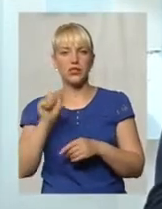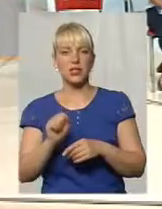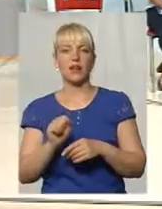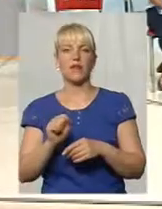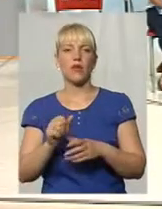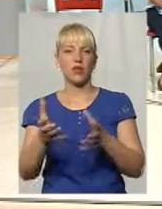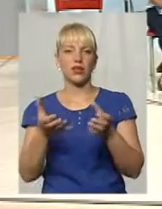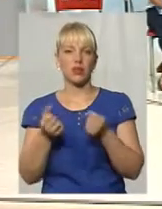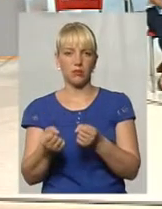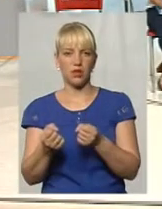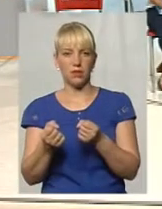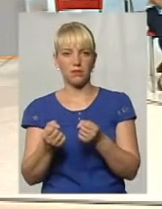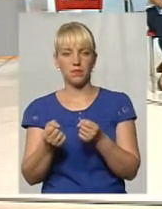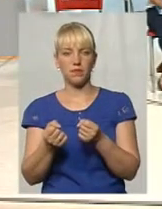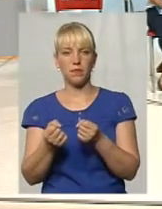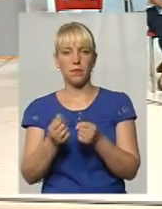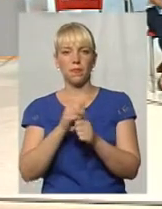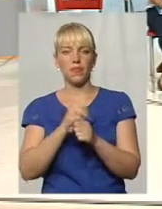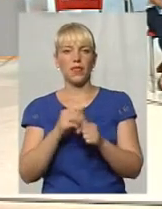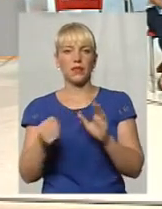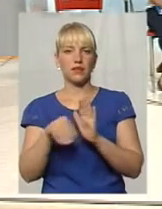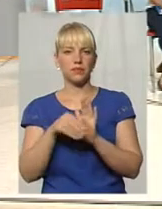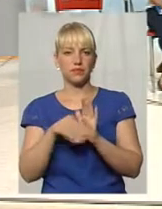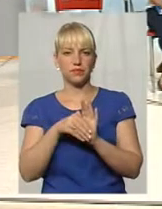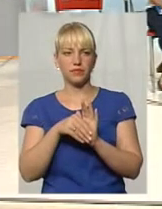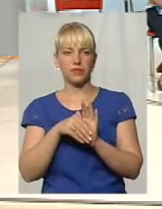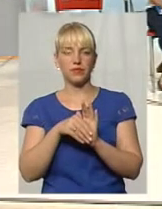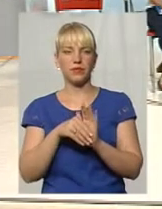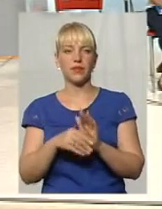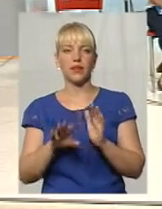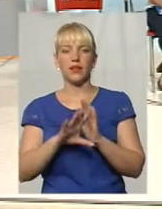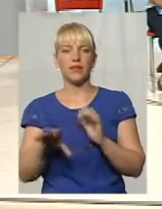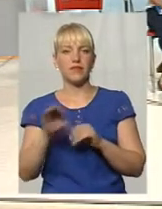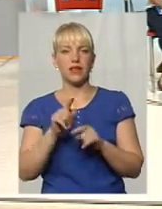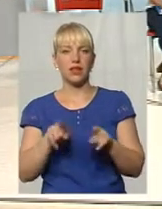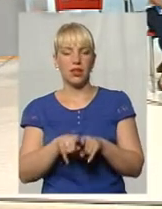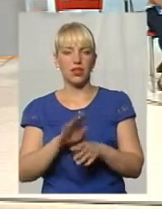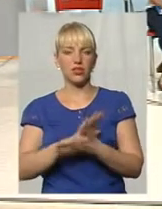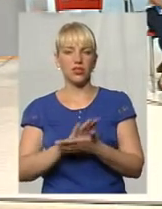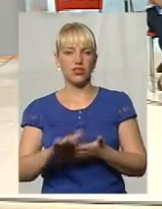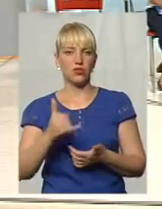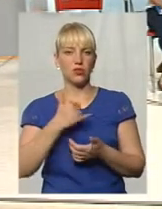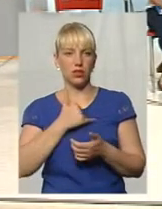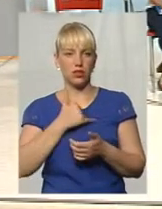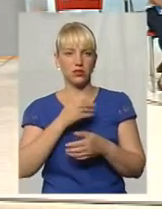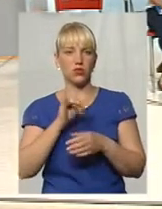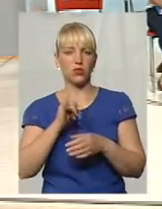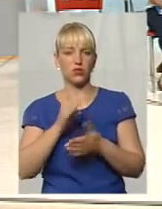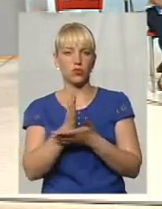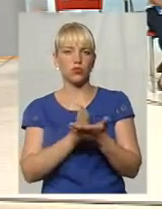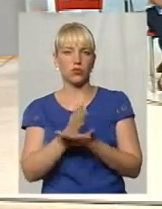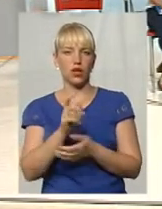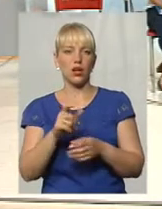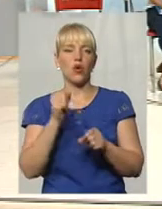непримірної вигоди. Тобто, не все так чисто і в наших рядах... Ну, звичайно,